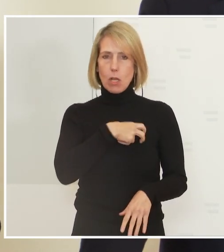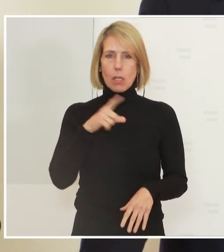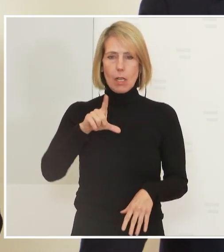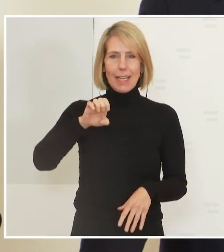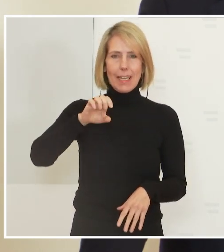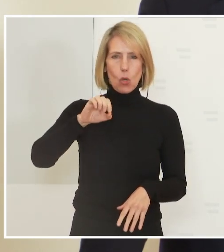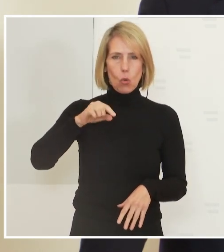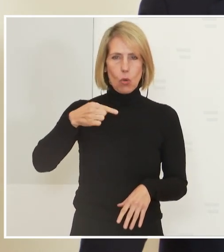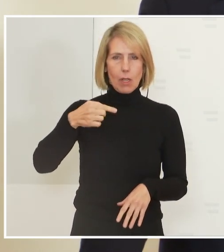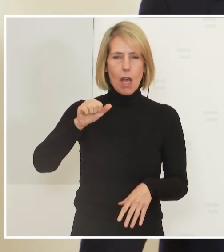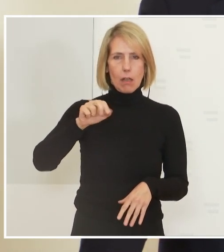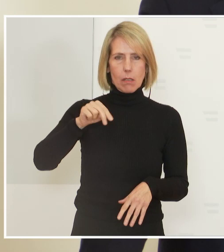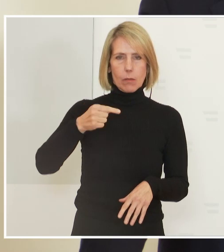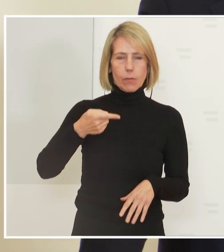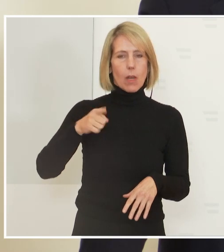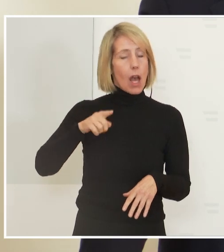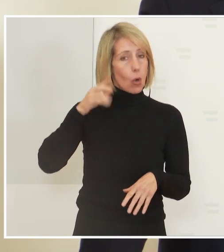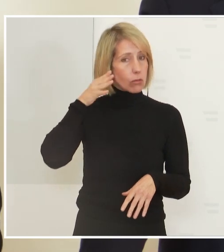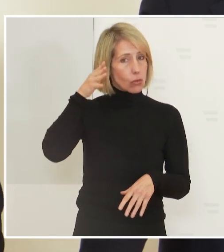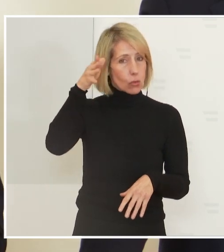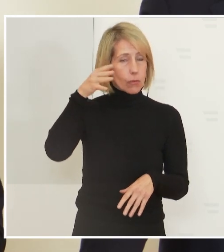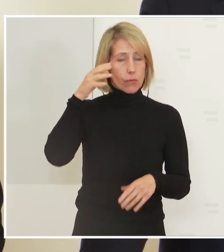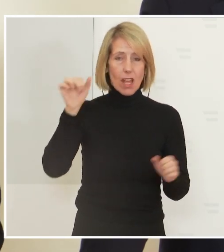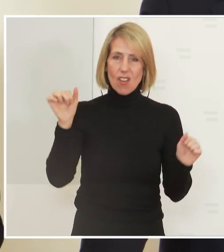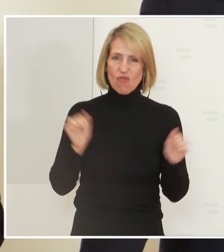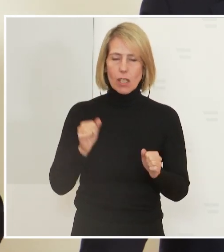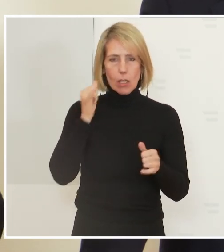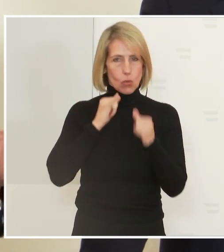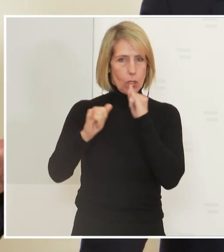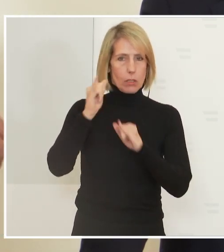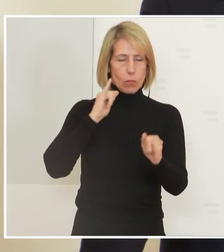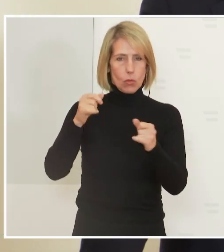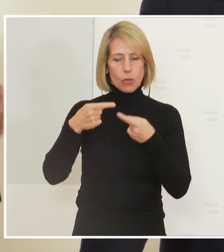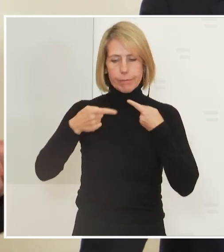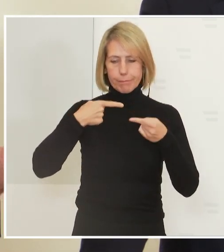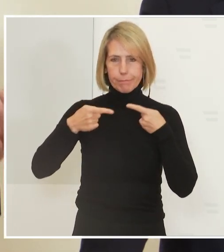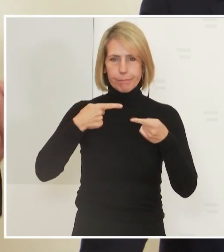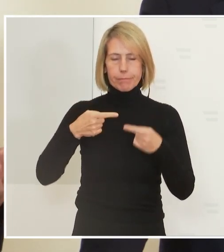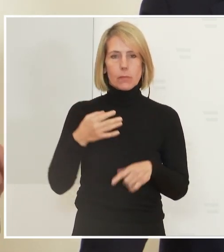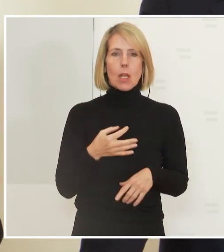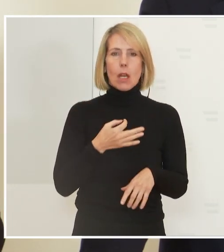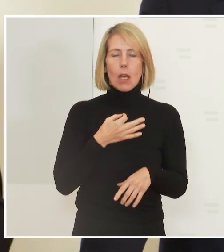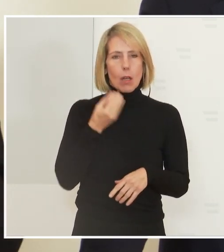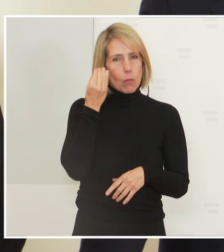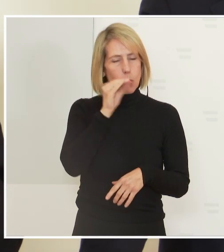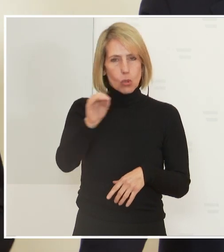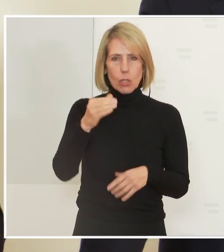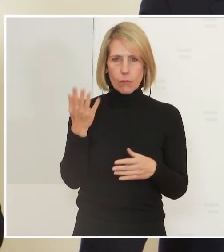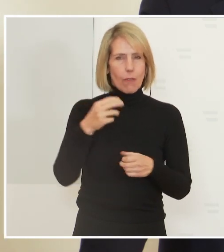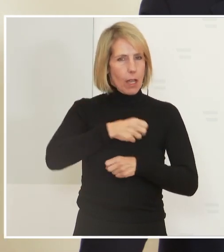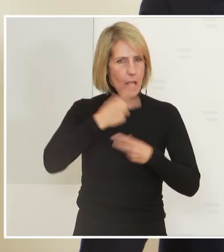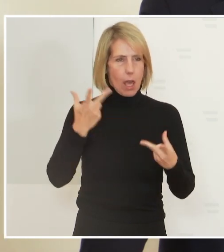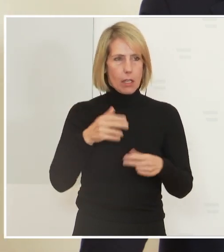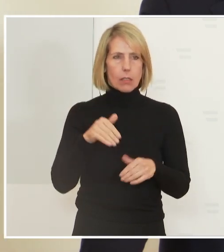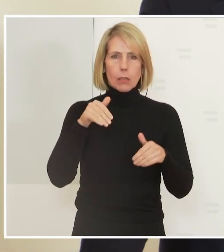haben uns auch mit der Zukunft des Wintertourismus auseinandergesetzt. Und die Botschaft war eine eindeutige klare. Es muss